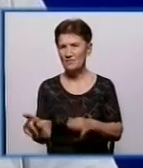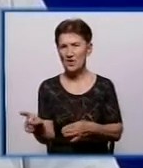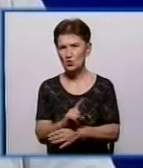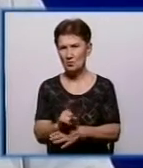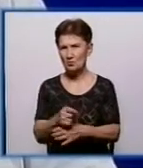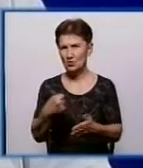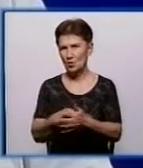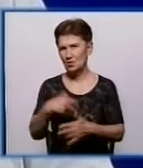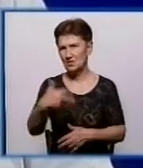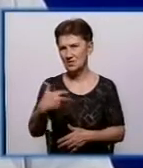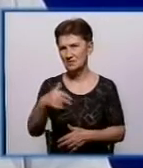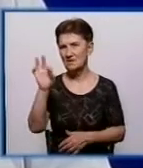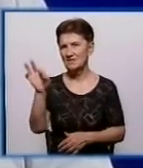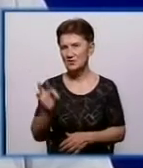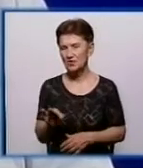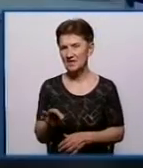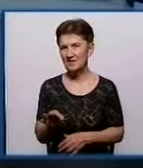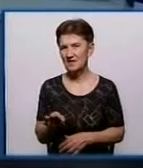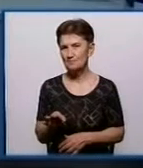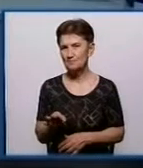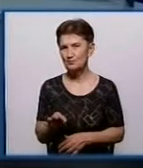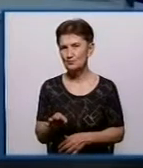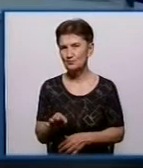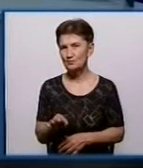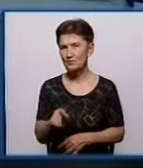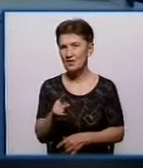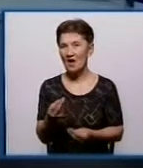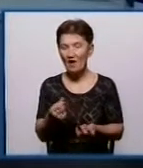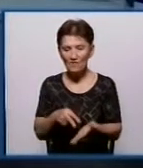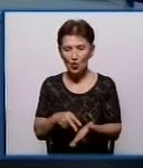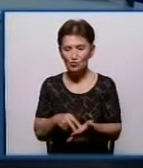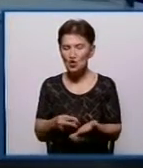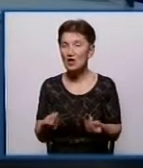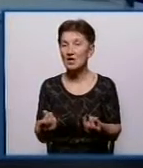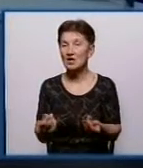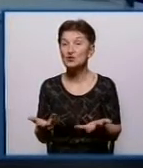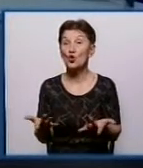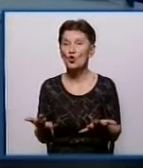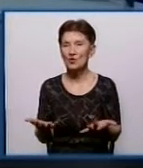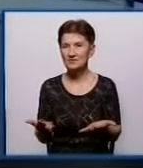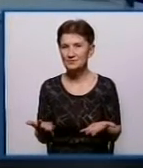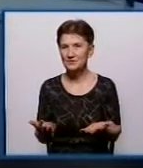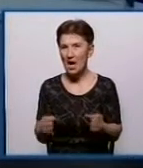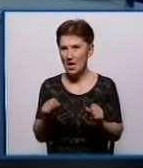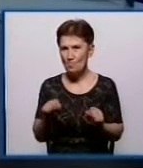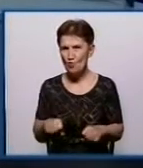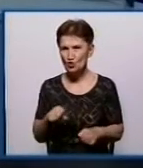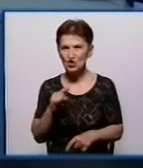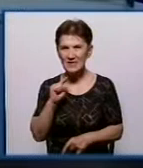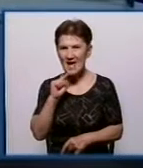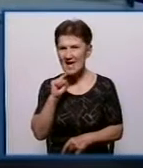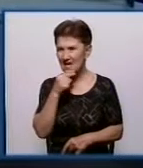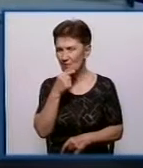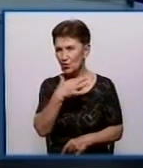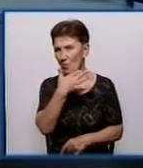30%. До 30%. А в грошах це скільки? Тобто ми можемо економити настільки